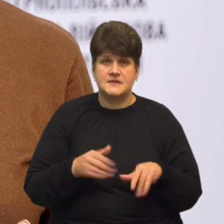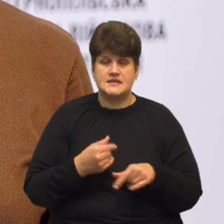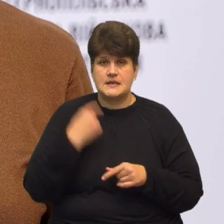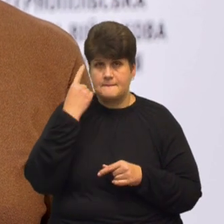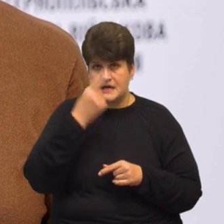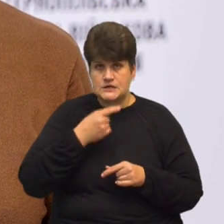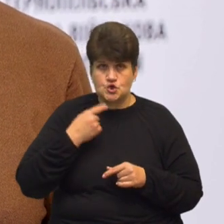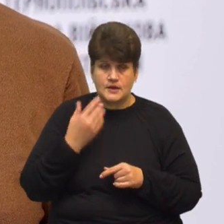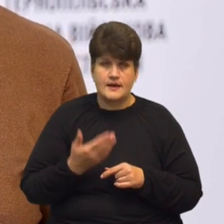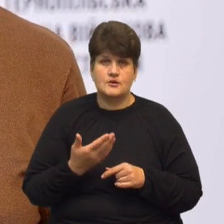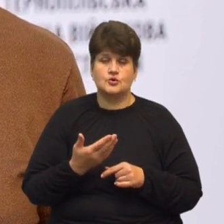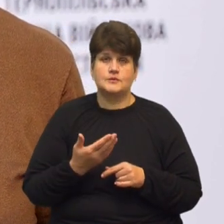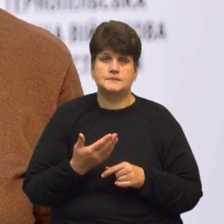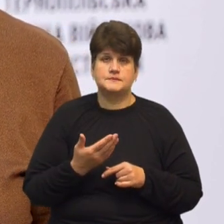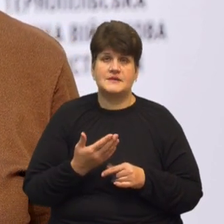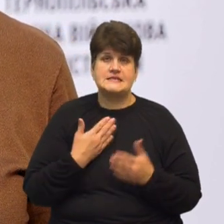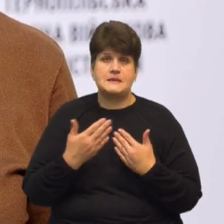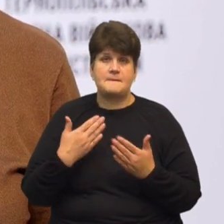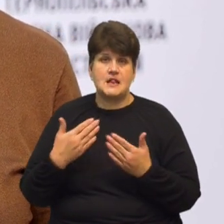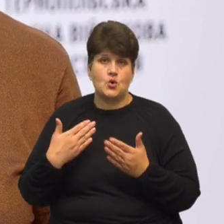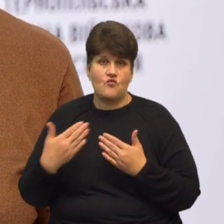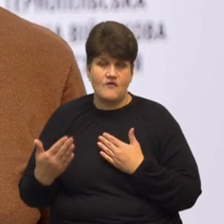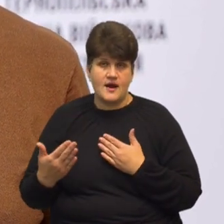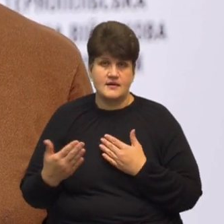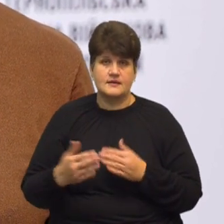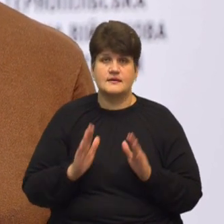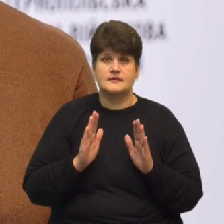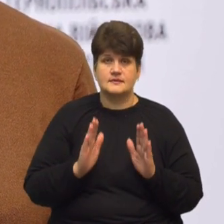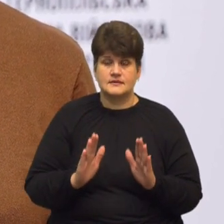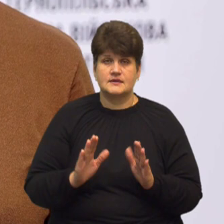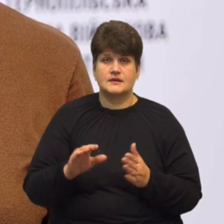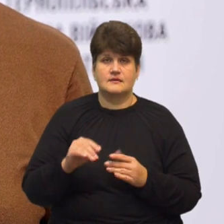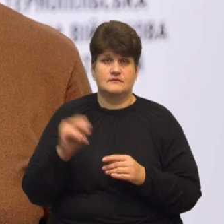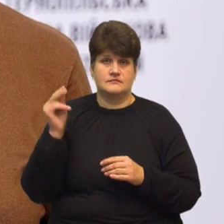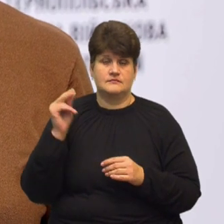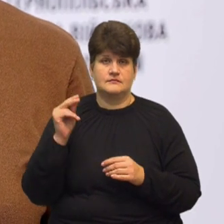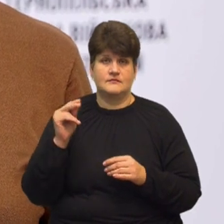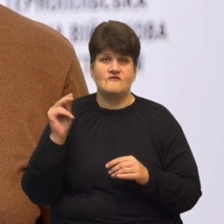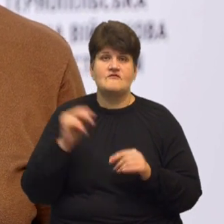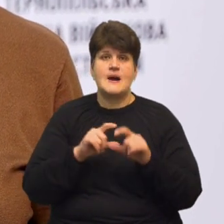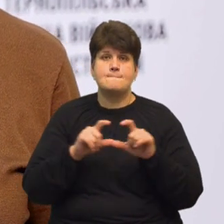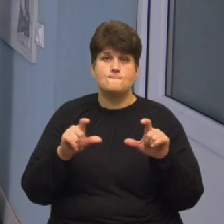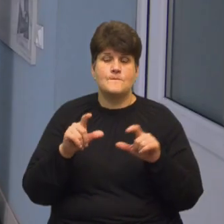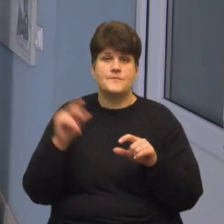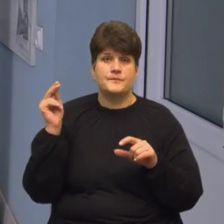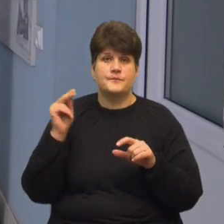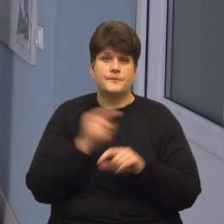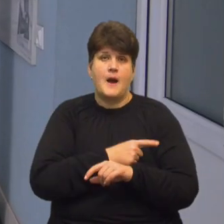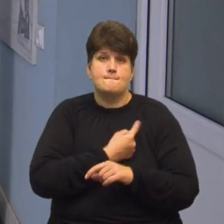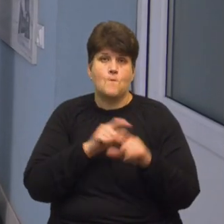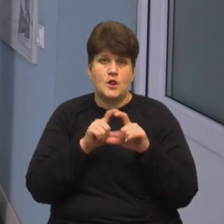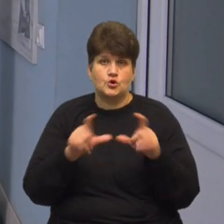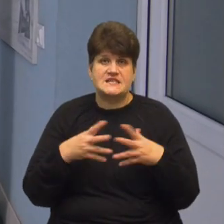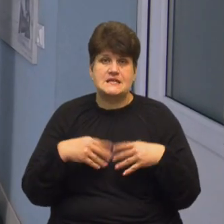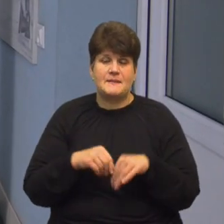спілкування вже безпосередньо в амбулаторії сімейної медицини. Діана